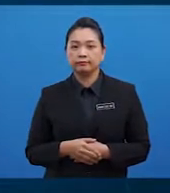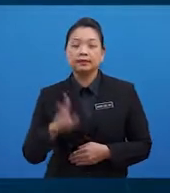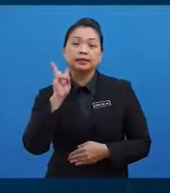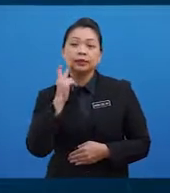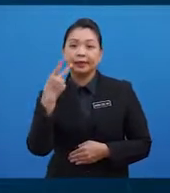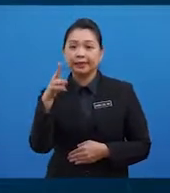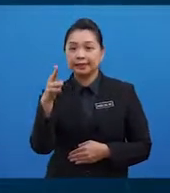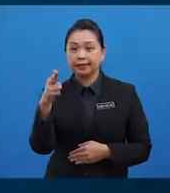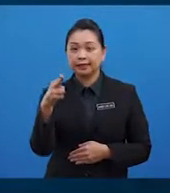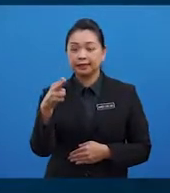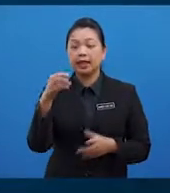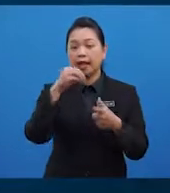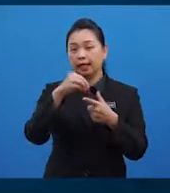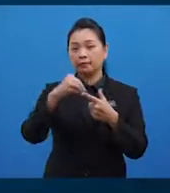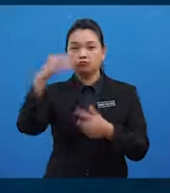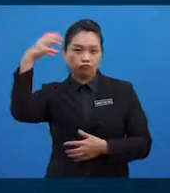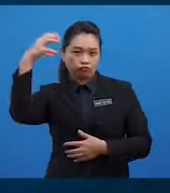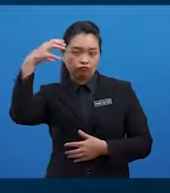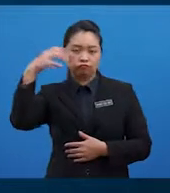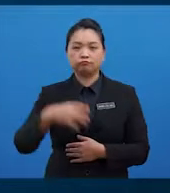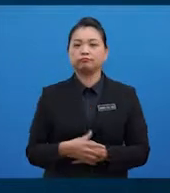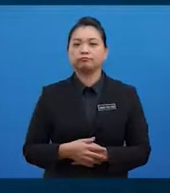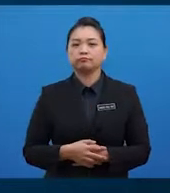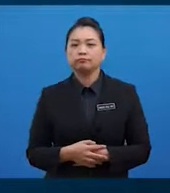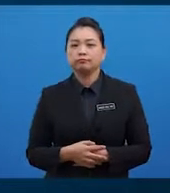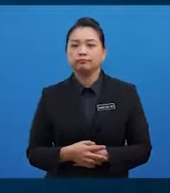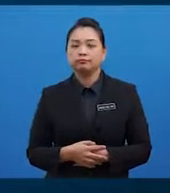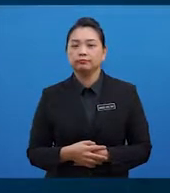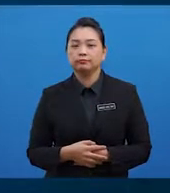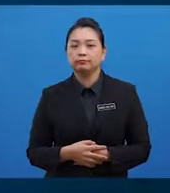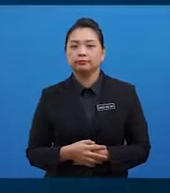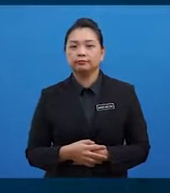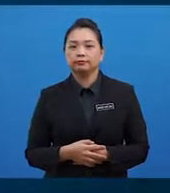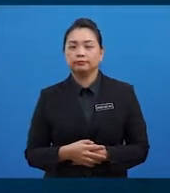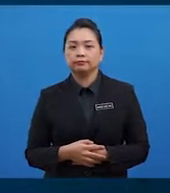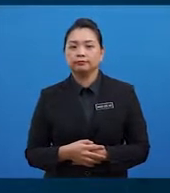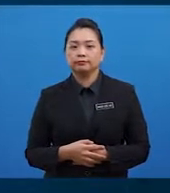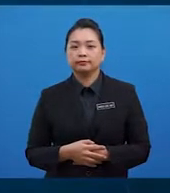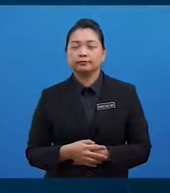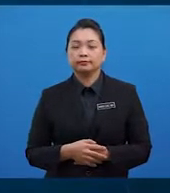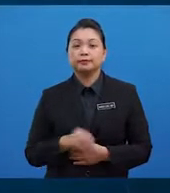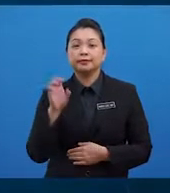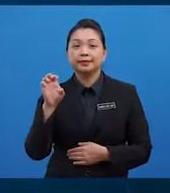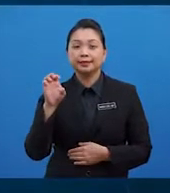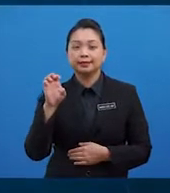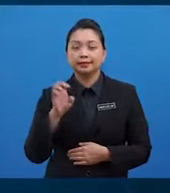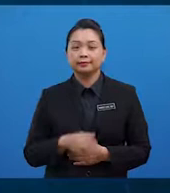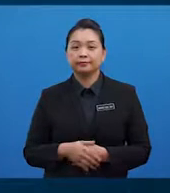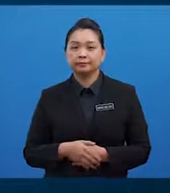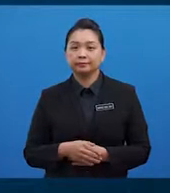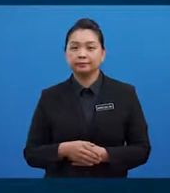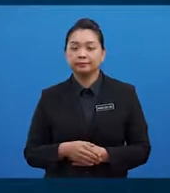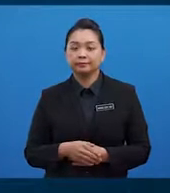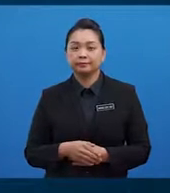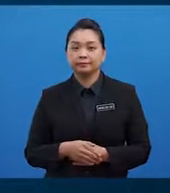hijau dan juga cahaya matahari. Sesuanya adalah vitamin E. Vitamin